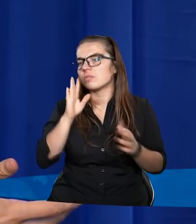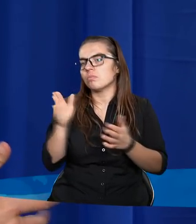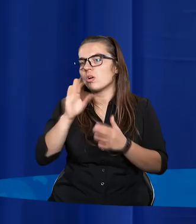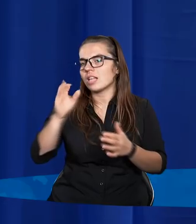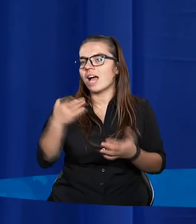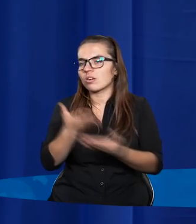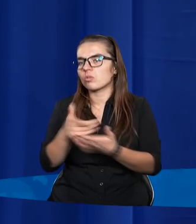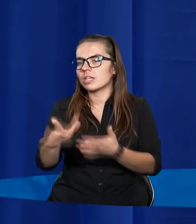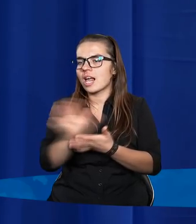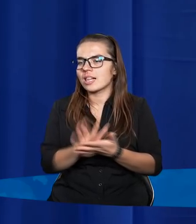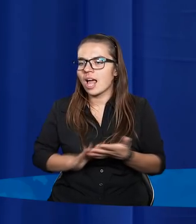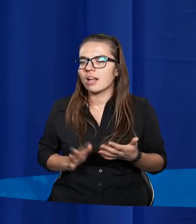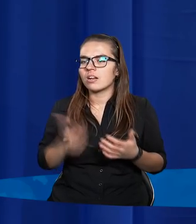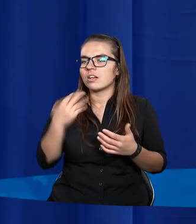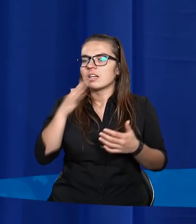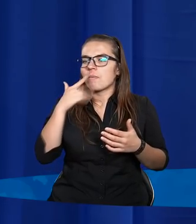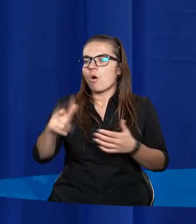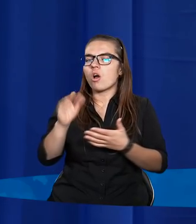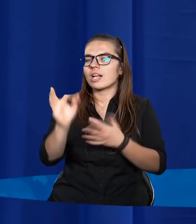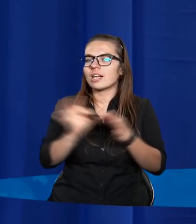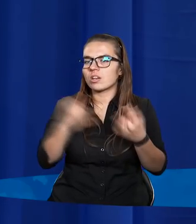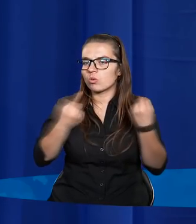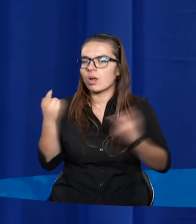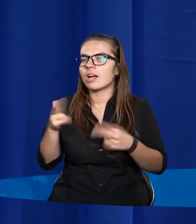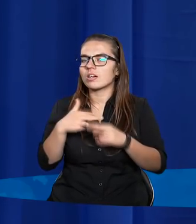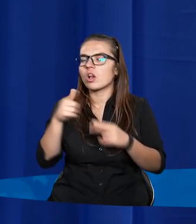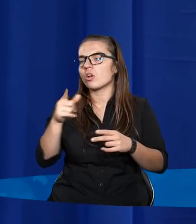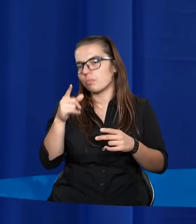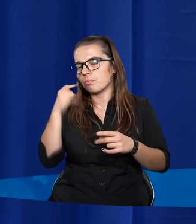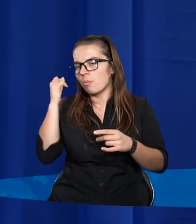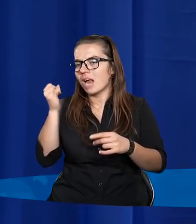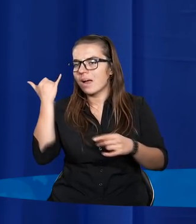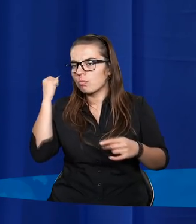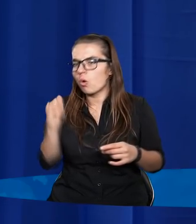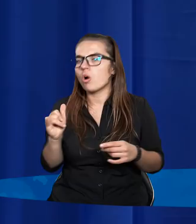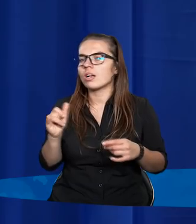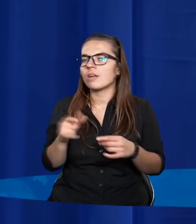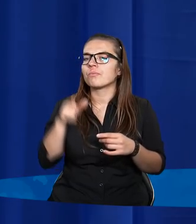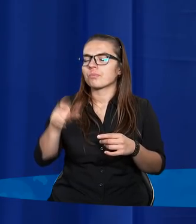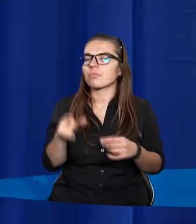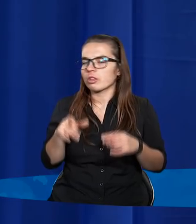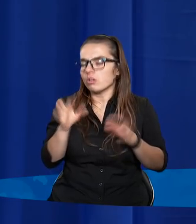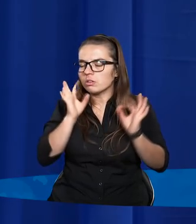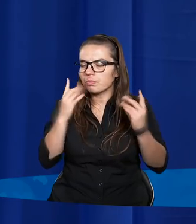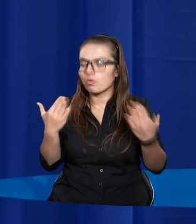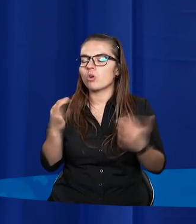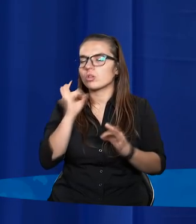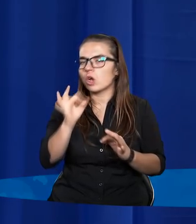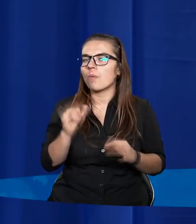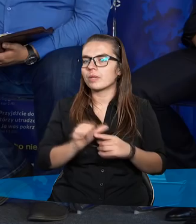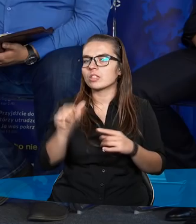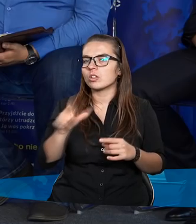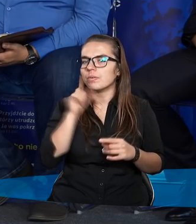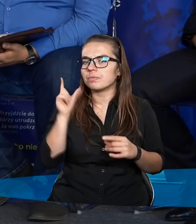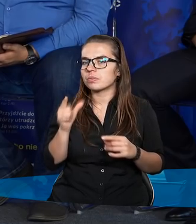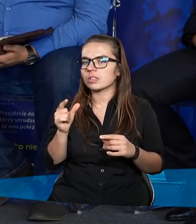Bo tak sugeruje tekst. Więc to nie mówi o sytuacji, w której rodzice popełnili jakiś błąd, a dzieci teraz są w porządku już wobec Boga. Żyją z Nim